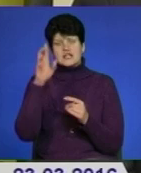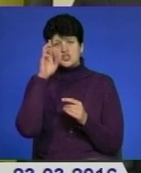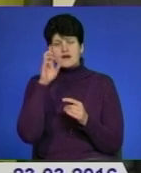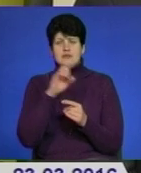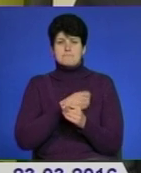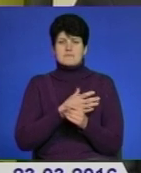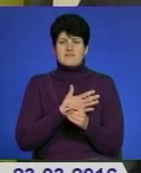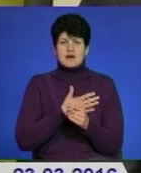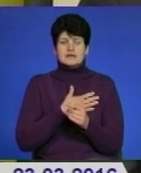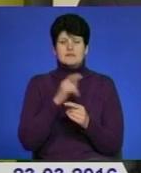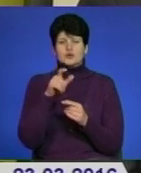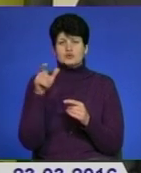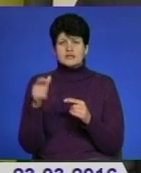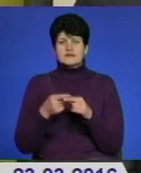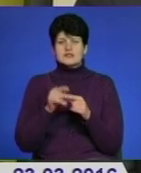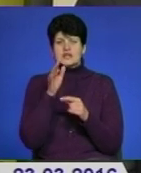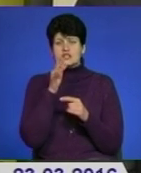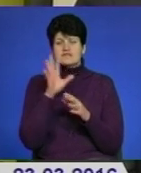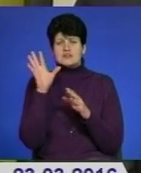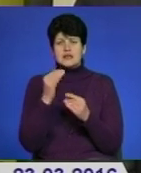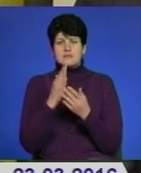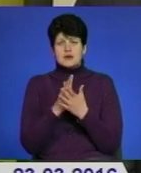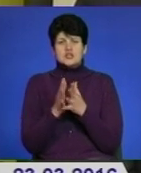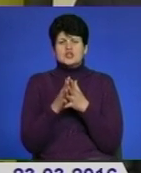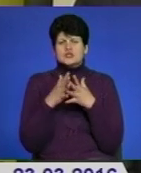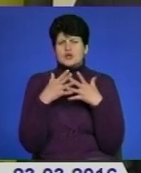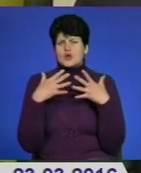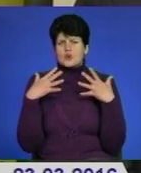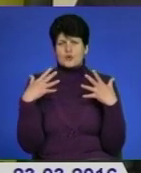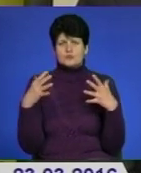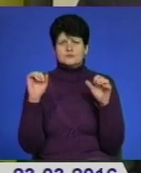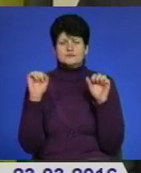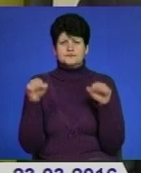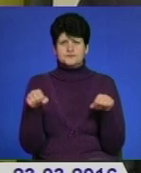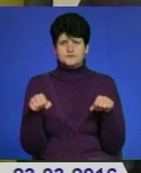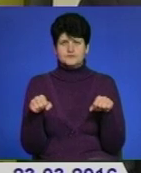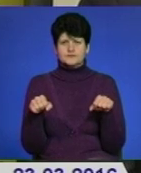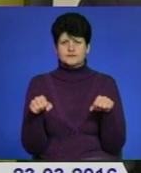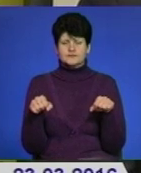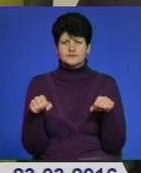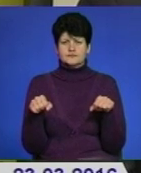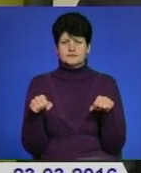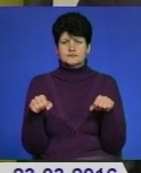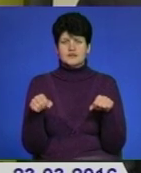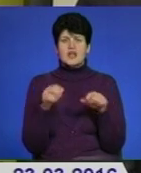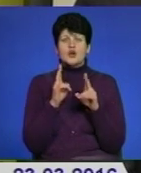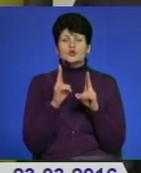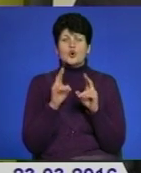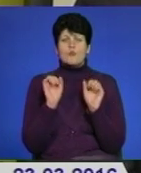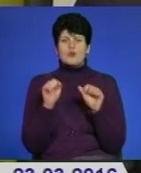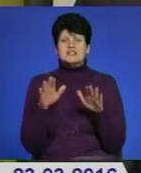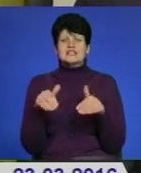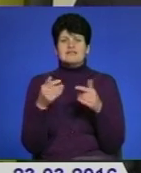приватним. І людина в даний час взагалі має широкий спектр, хто їм може